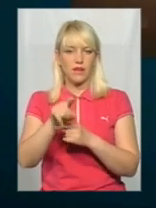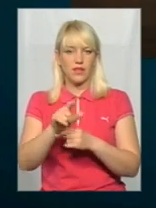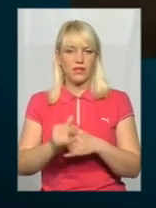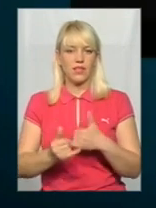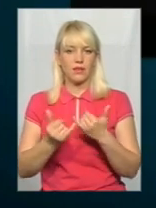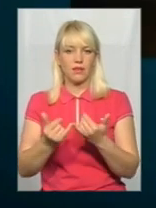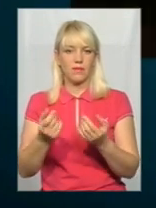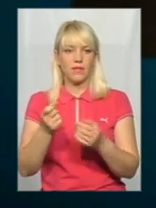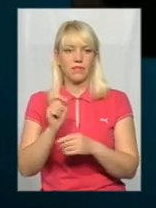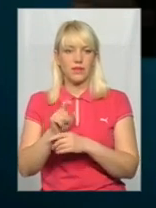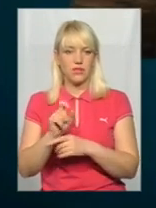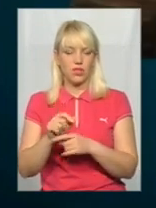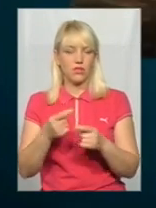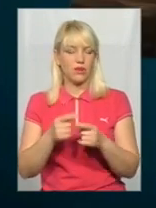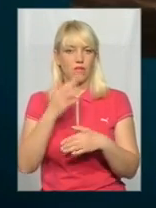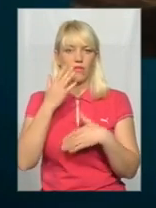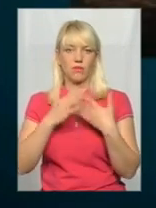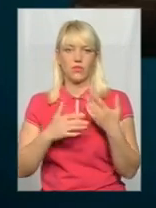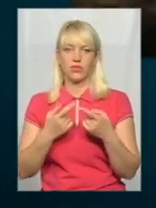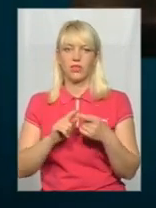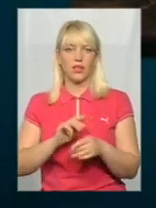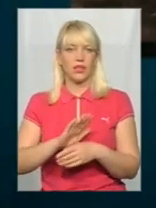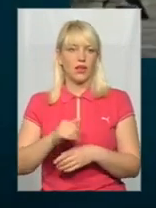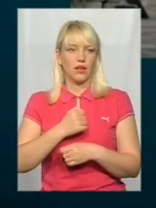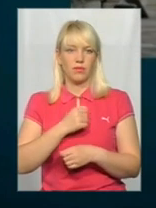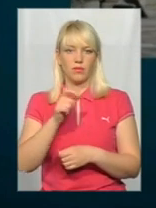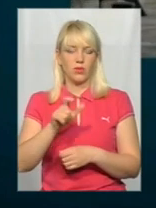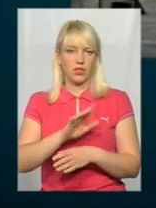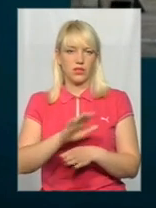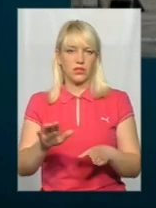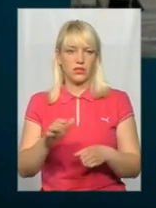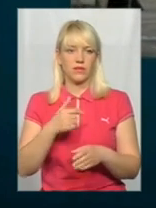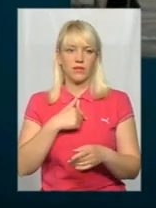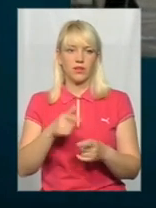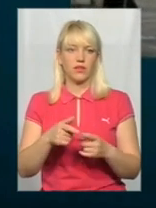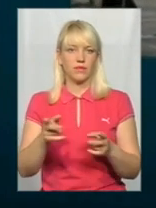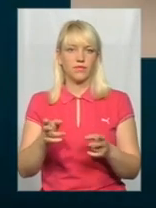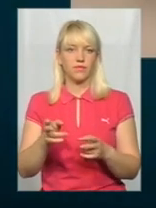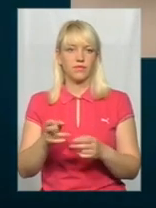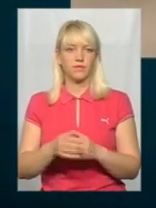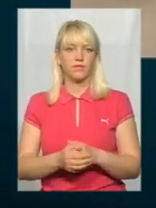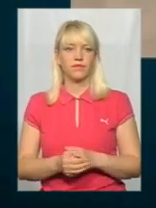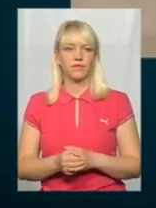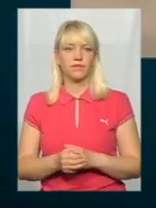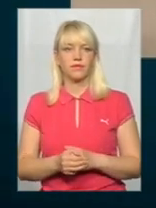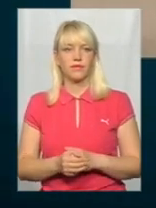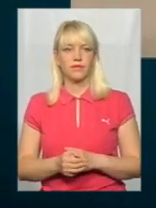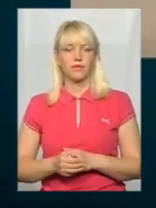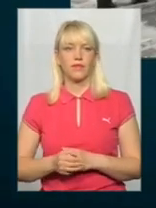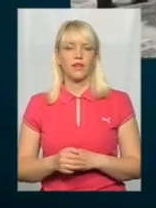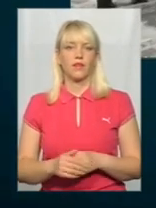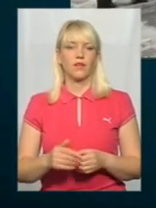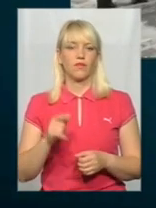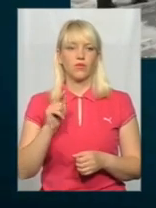вибачте мене, це вже не є бійцем людина, він зламається в той момент, який